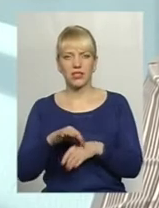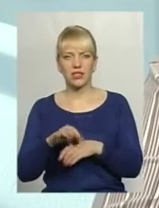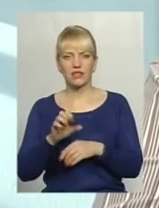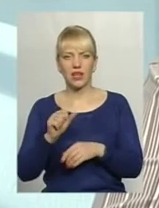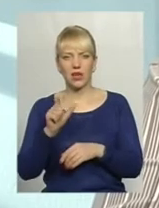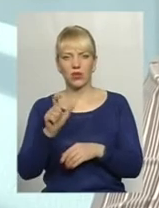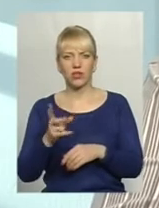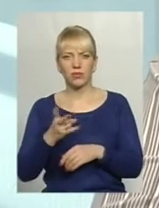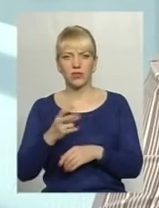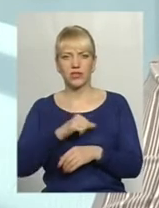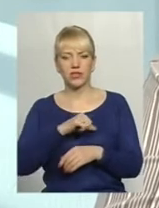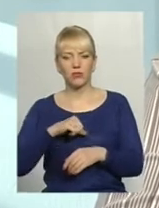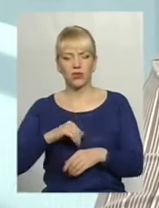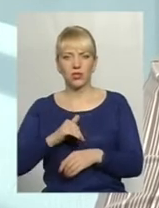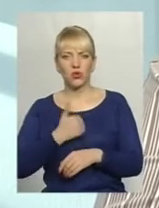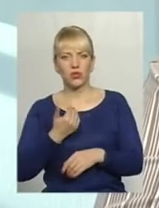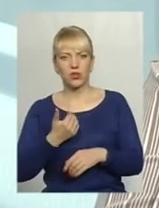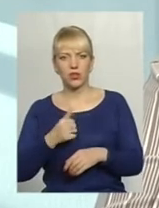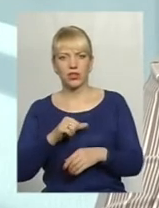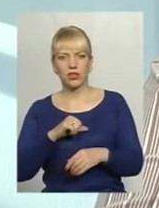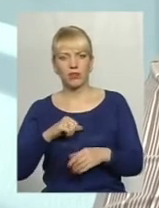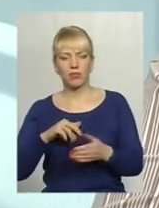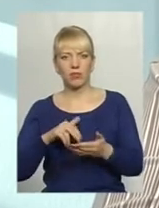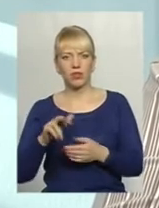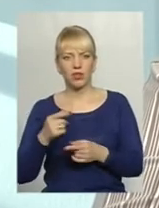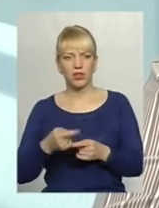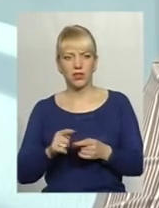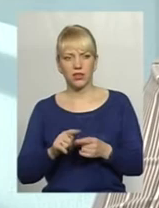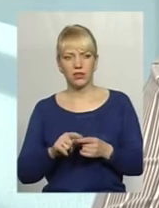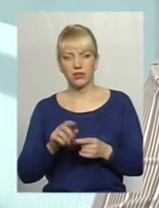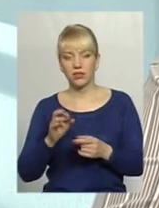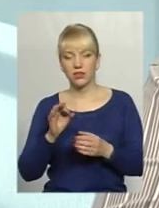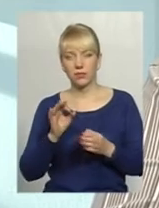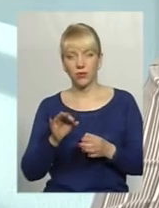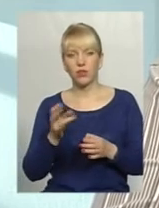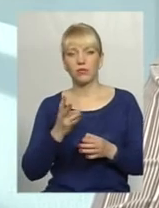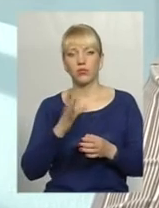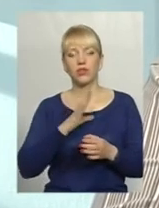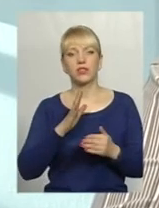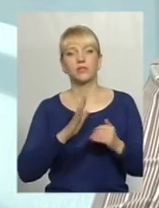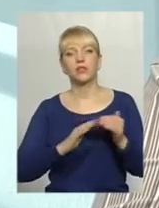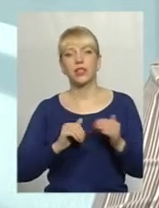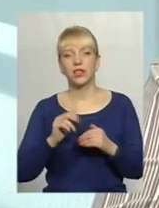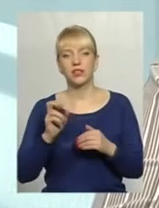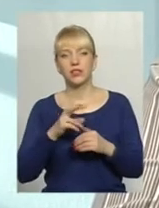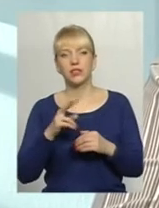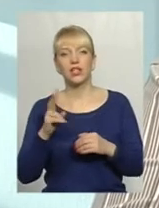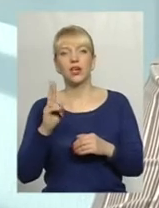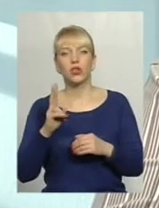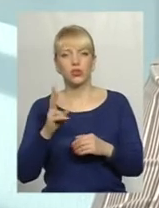самостійно захотіти їх пройти. Ну, і, звичайно, воно мають бути спеціалісти, які будуть проводити цю